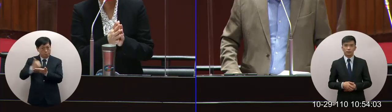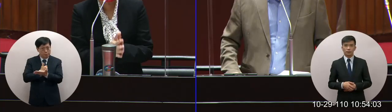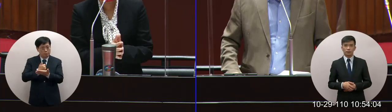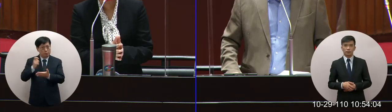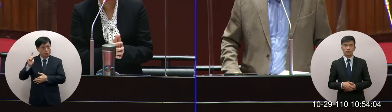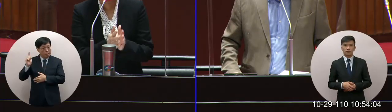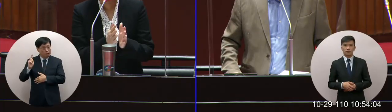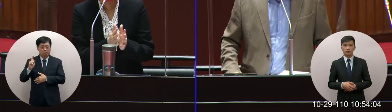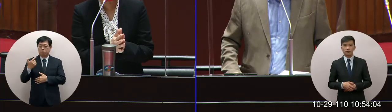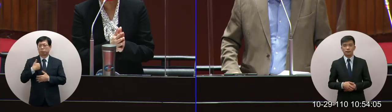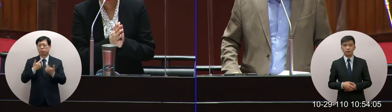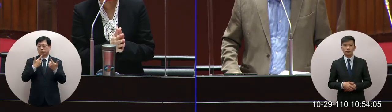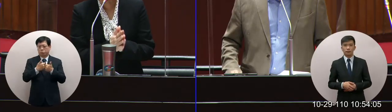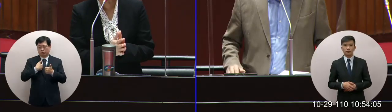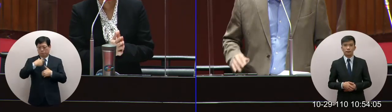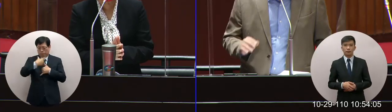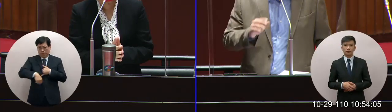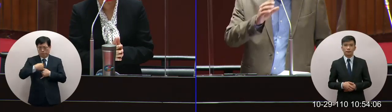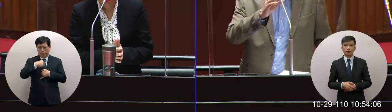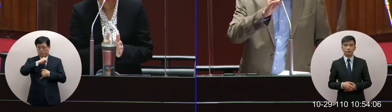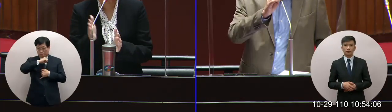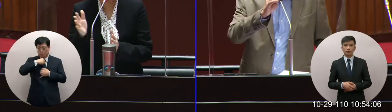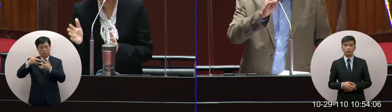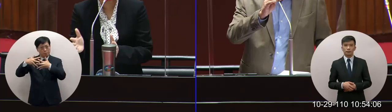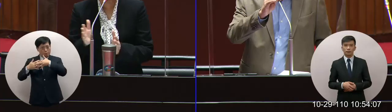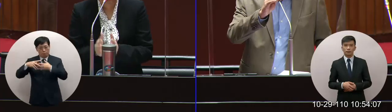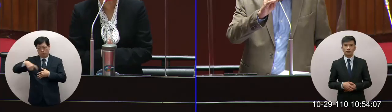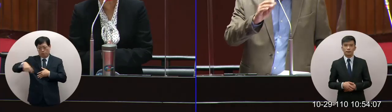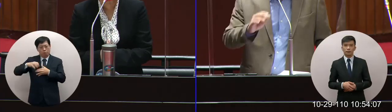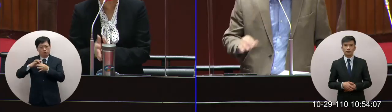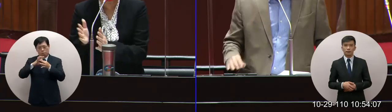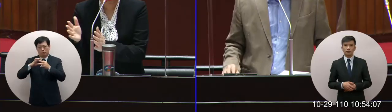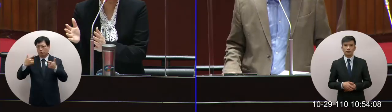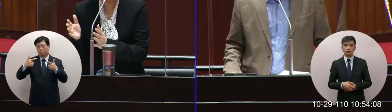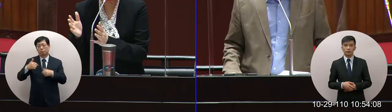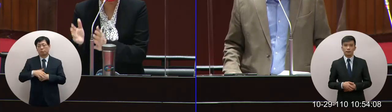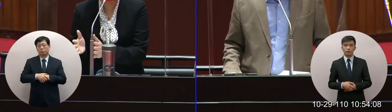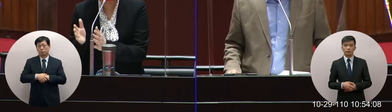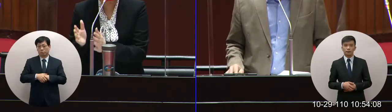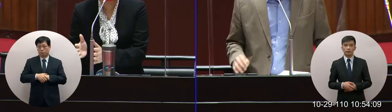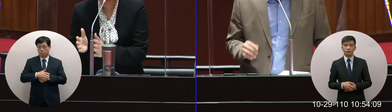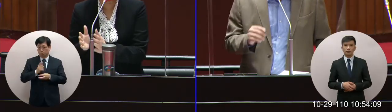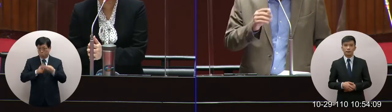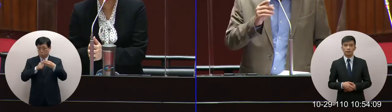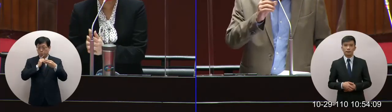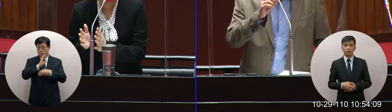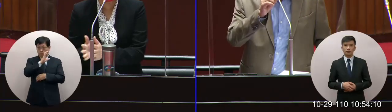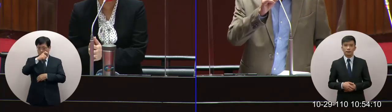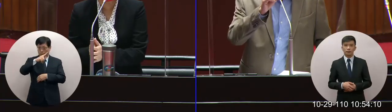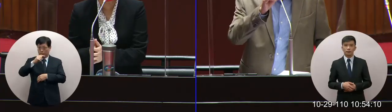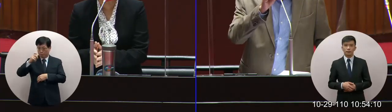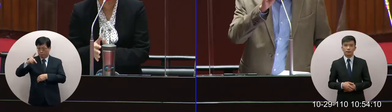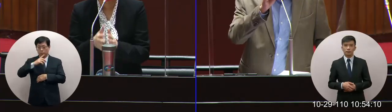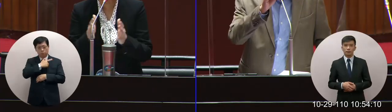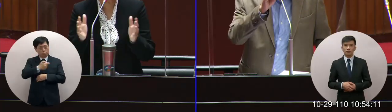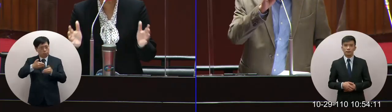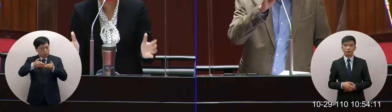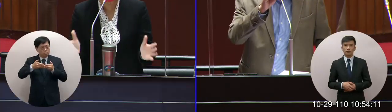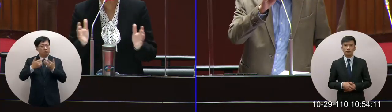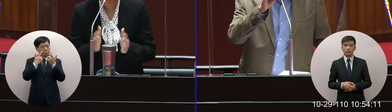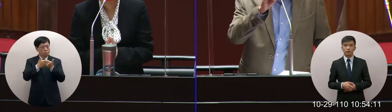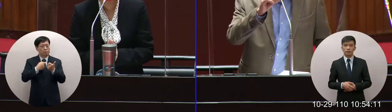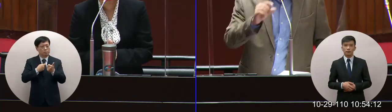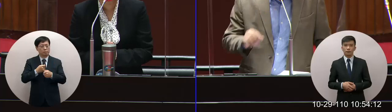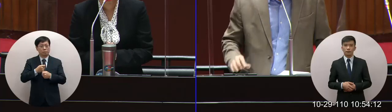進口不是只有單單討論台美關係其實更重要的是它對CPTPP是非常重要因為